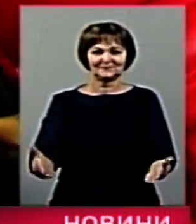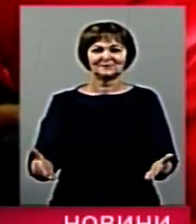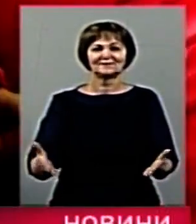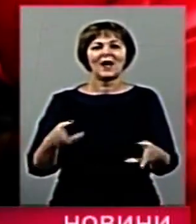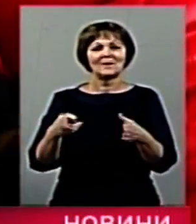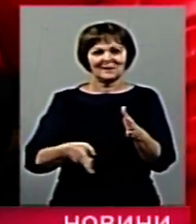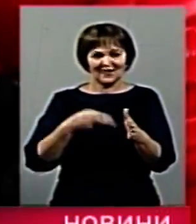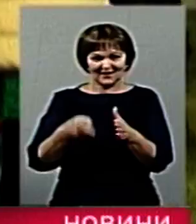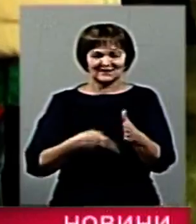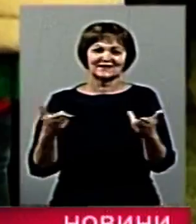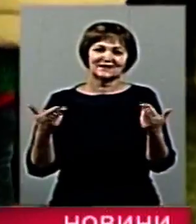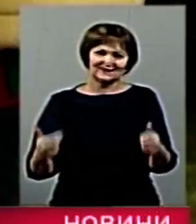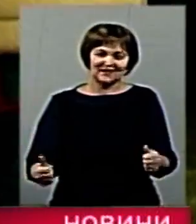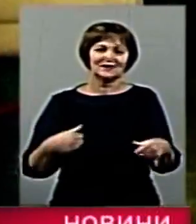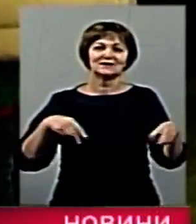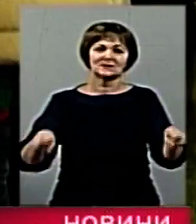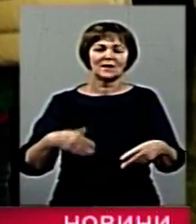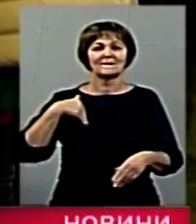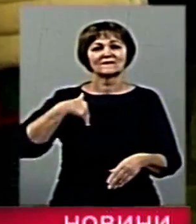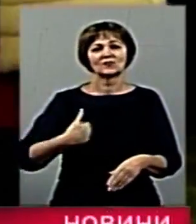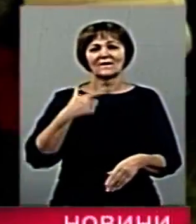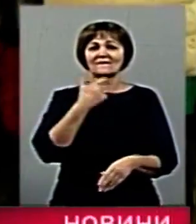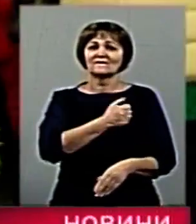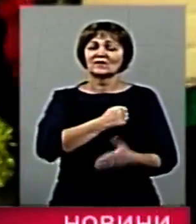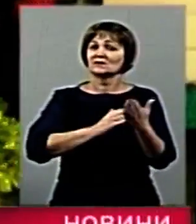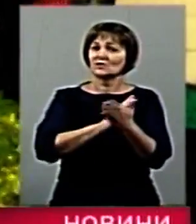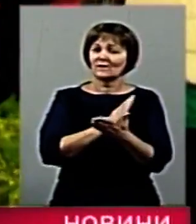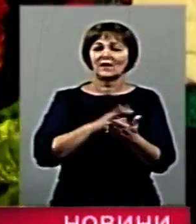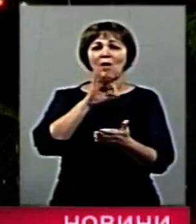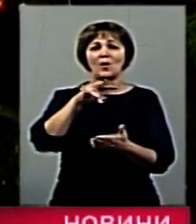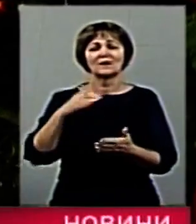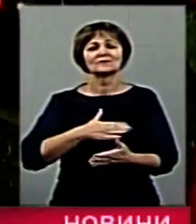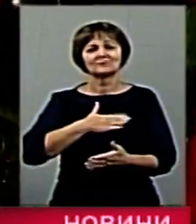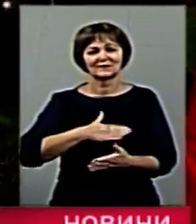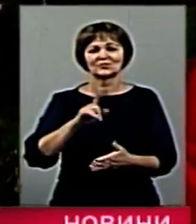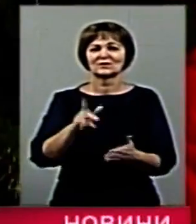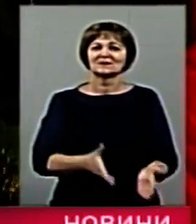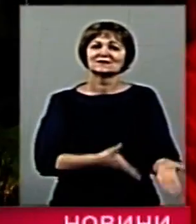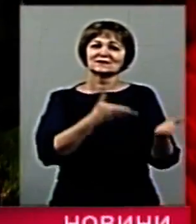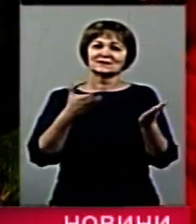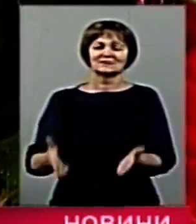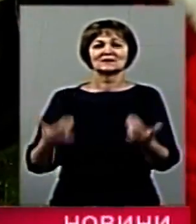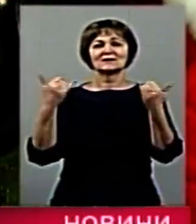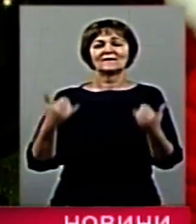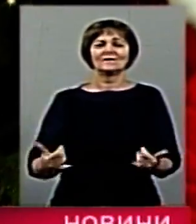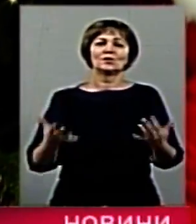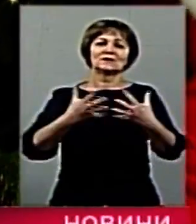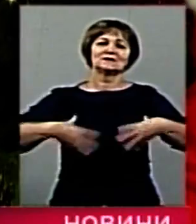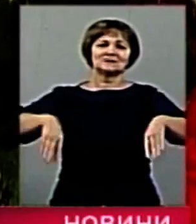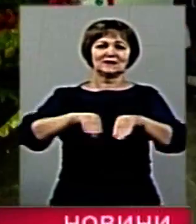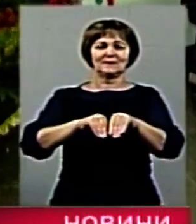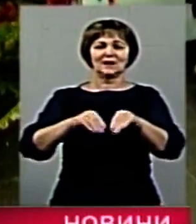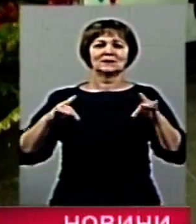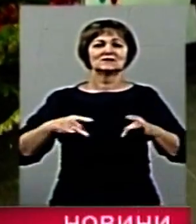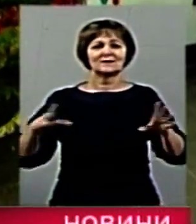Перевозика танцювала. Вдова військовослужбовця Олена каже, приємно, що сьогодні її родину запросили на свято. Але в той